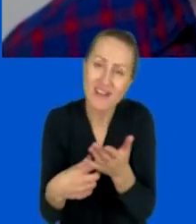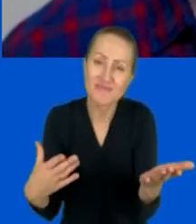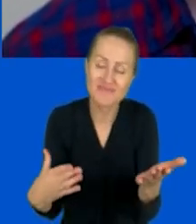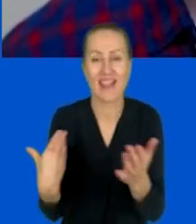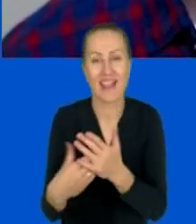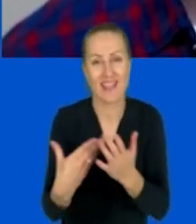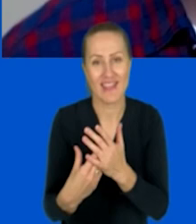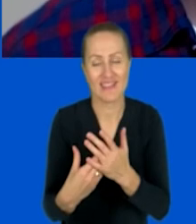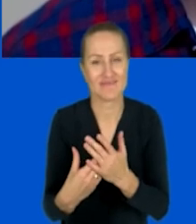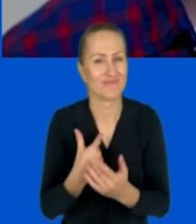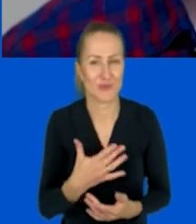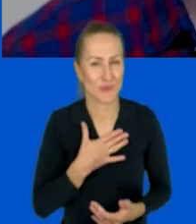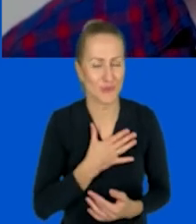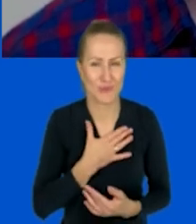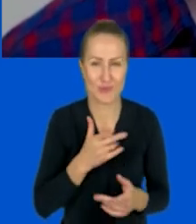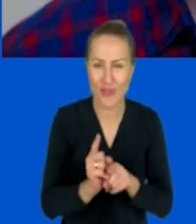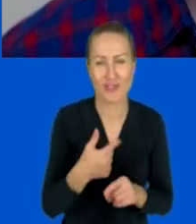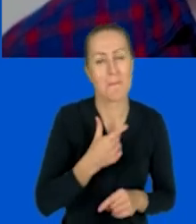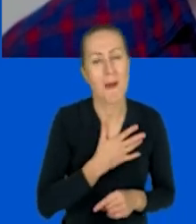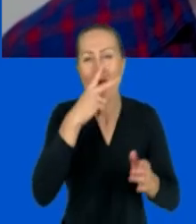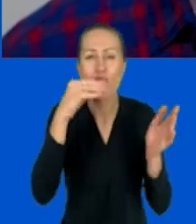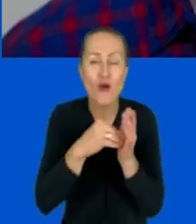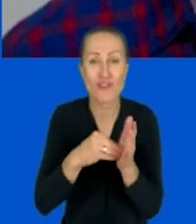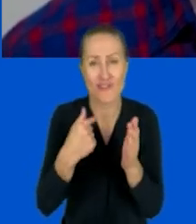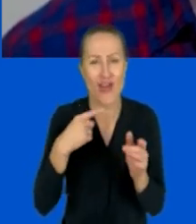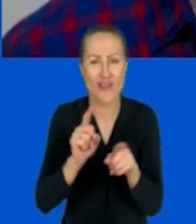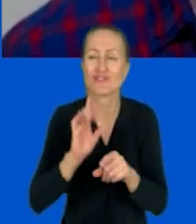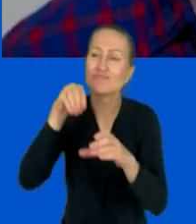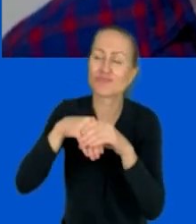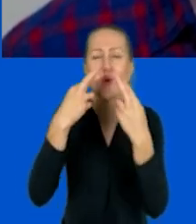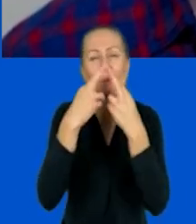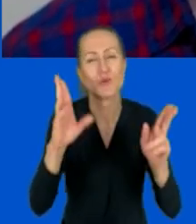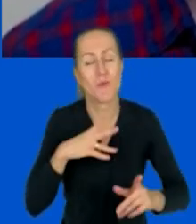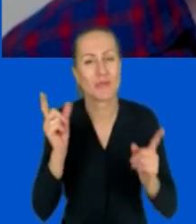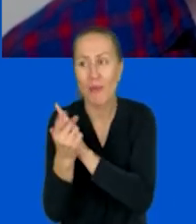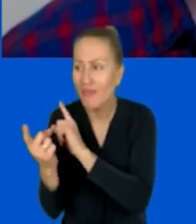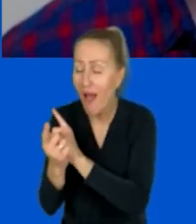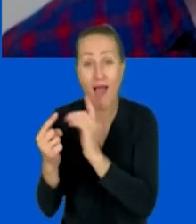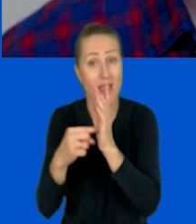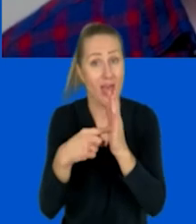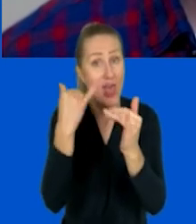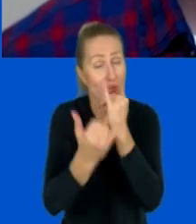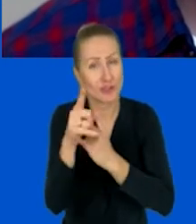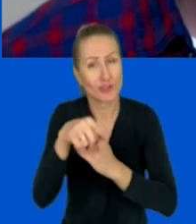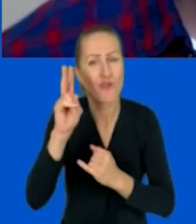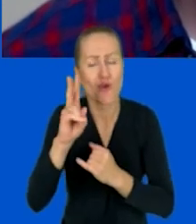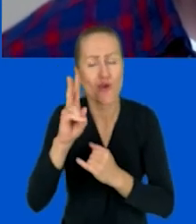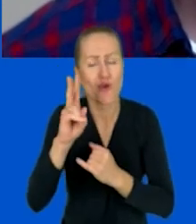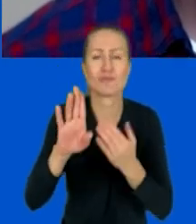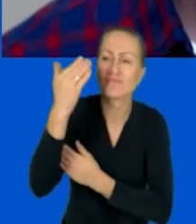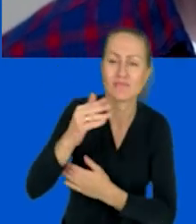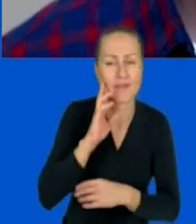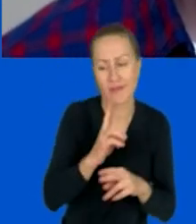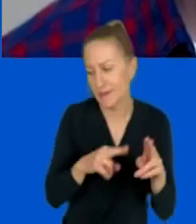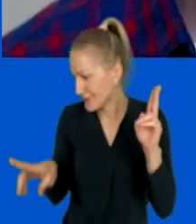mam takie samo doświadczenie jako uczestnik spotkań, że jeśli prelegent biega wzrokiem dookoła, patrzy